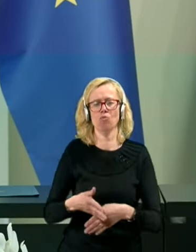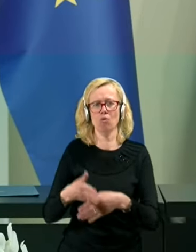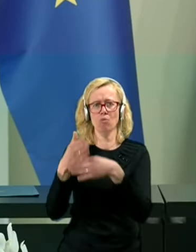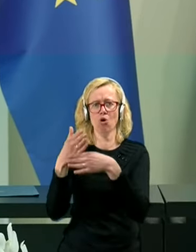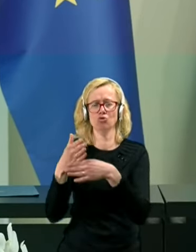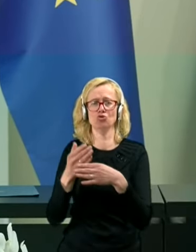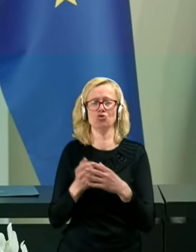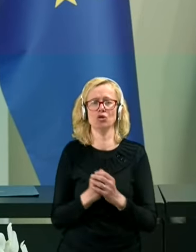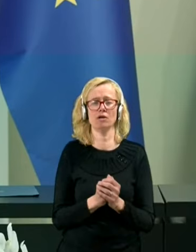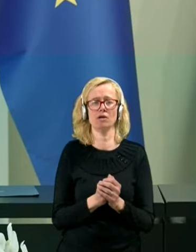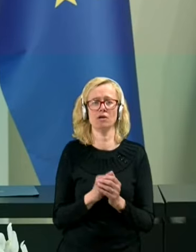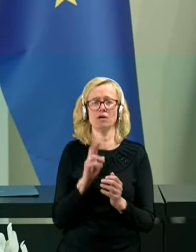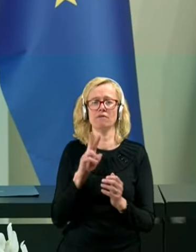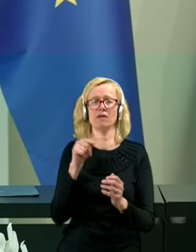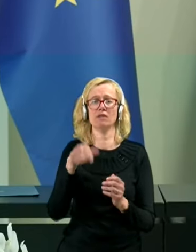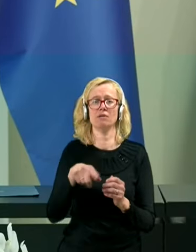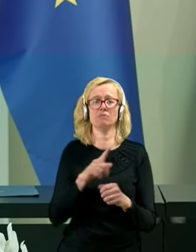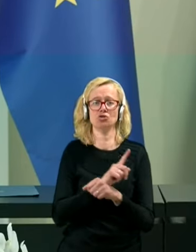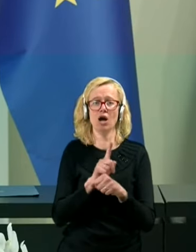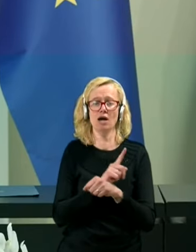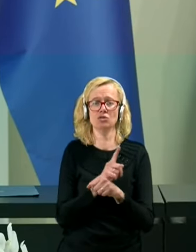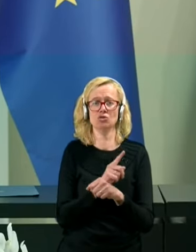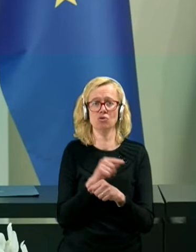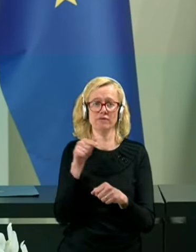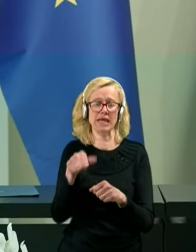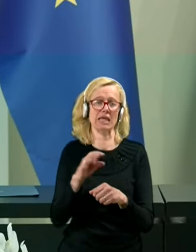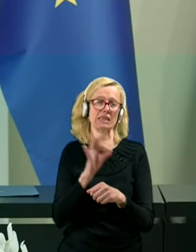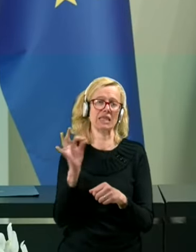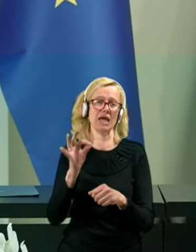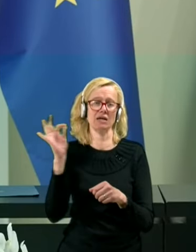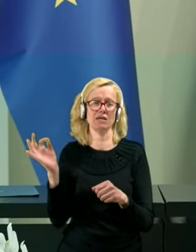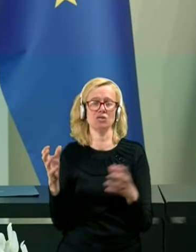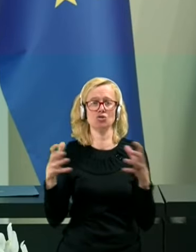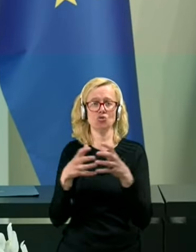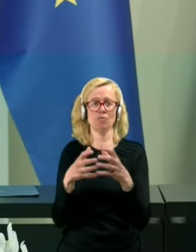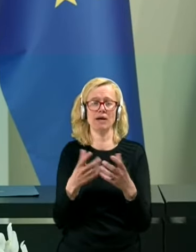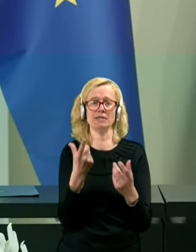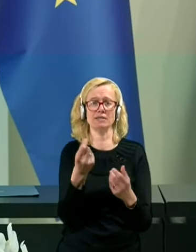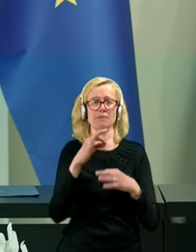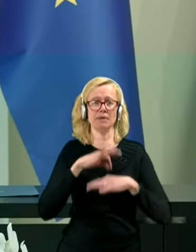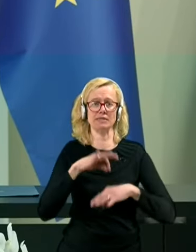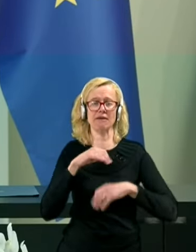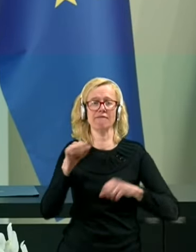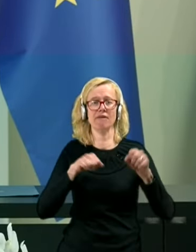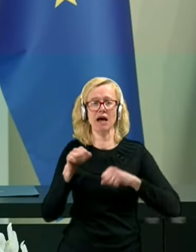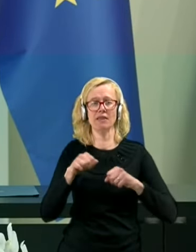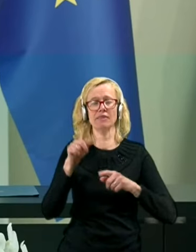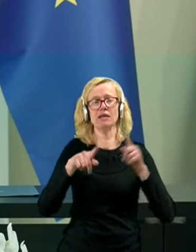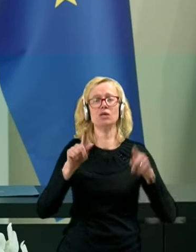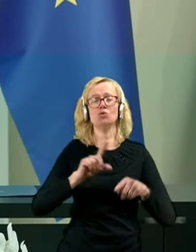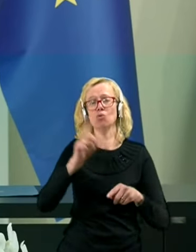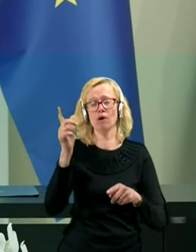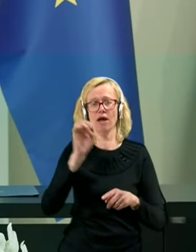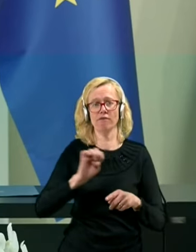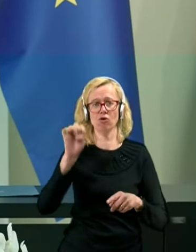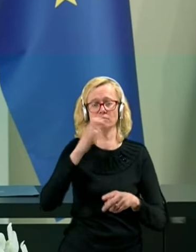V tem času, v teh dneh, še skupaj z predsedniki vlahnih tudi drugih evropskih držav,